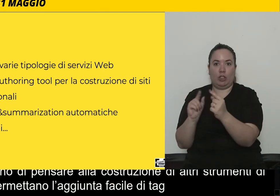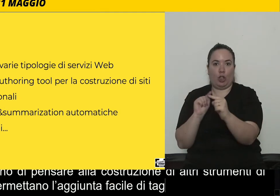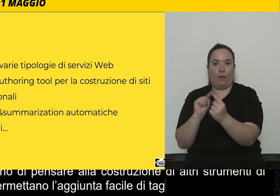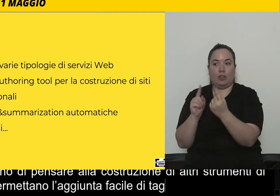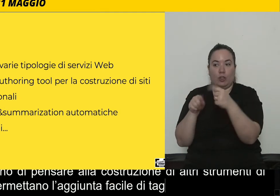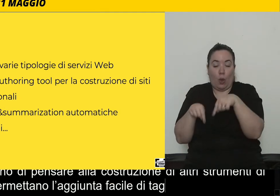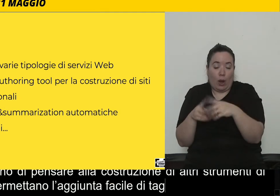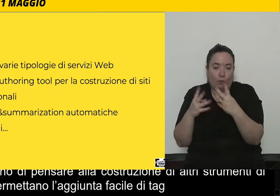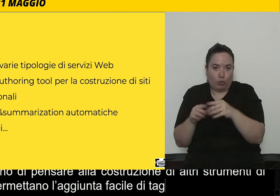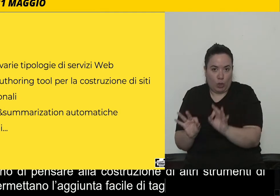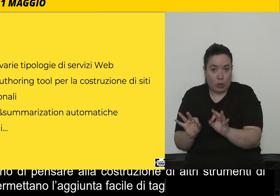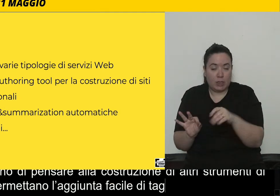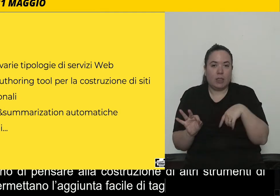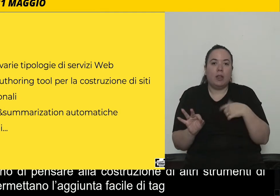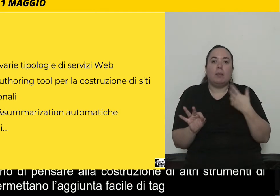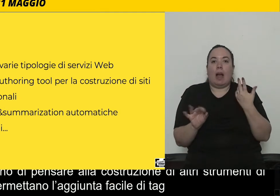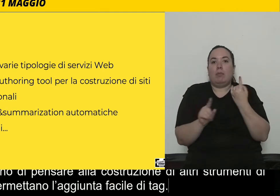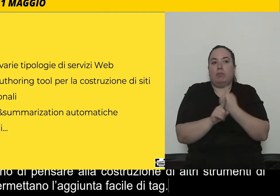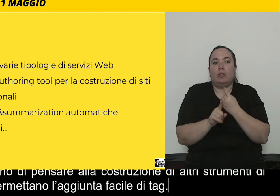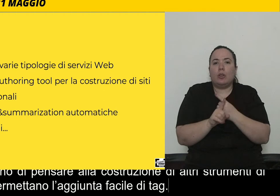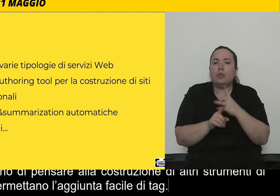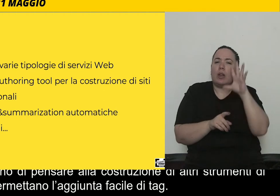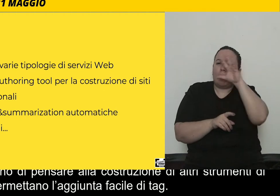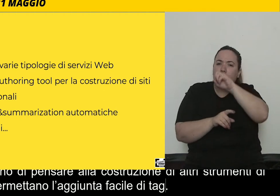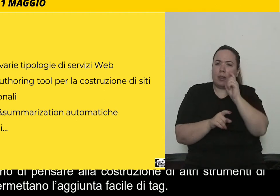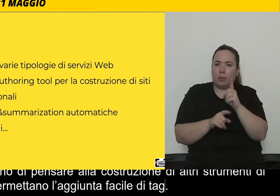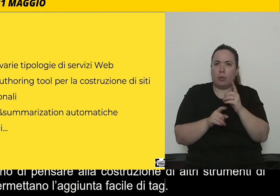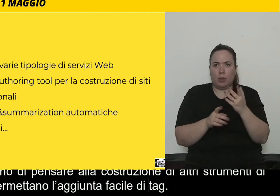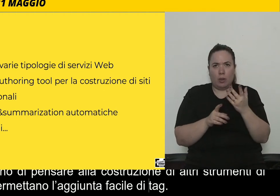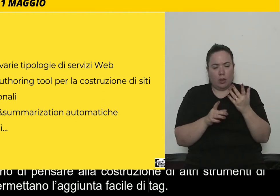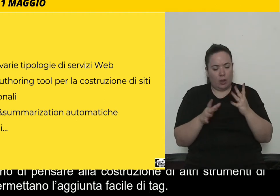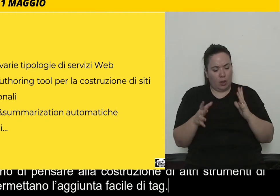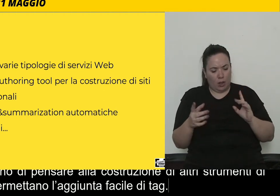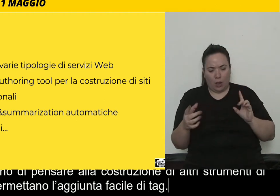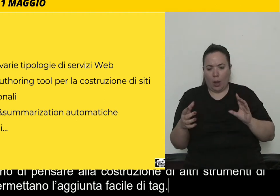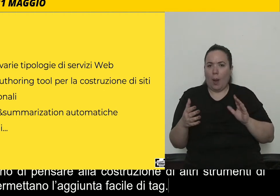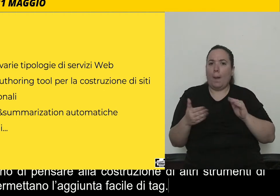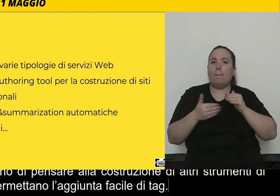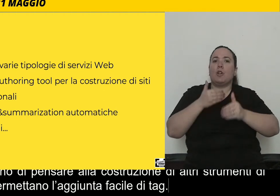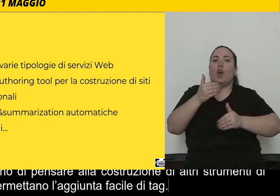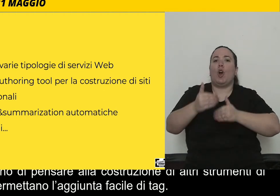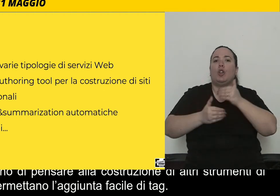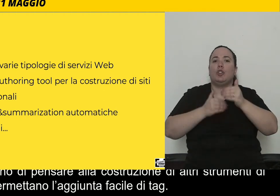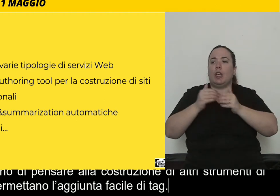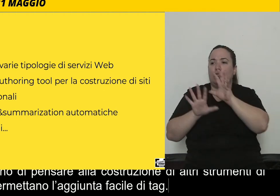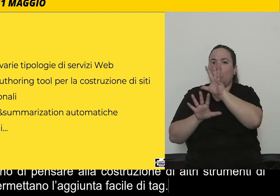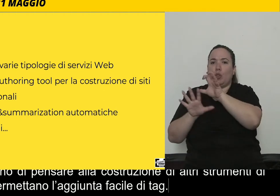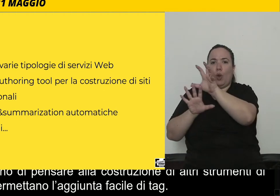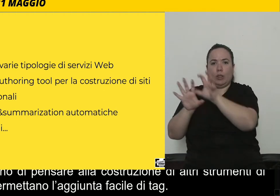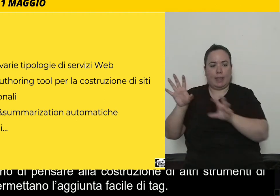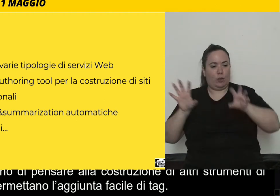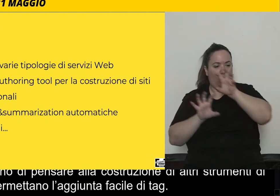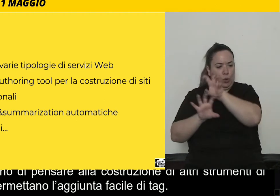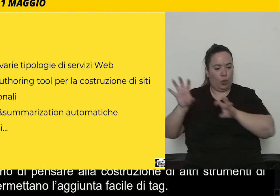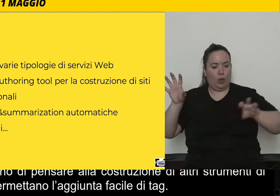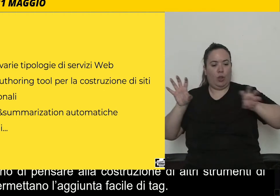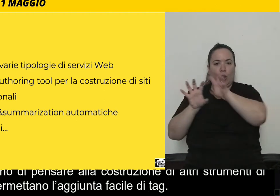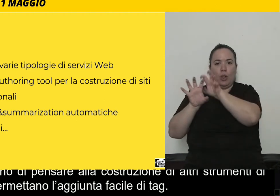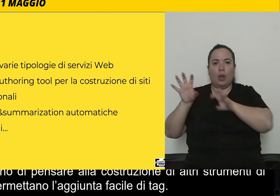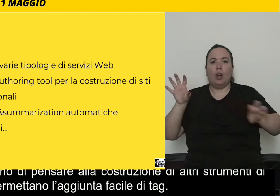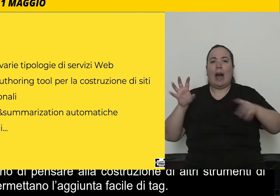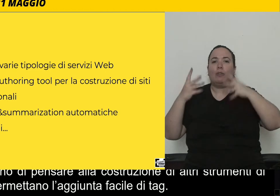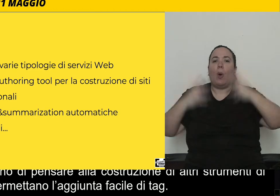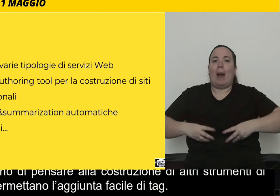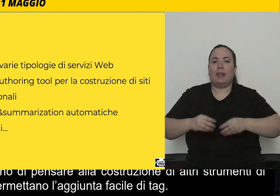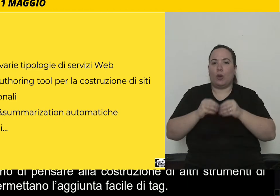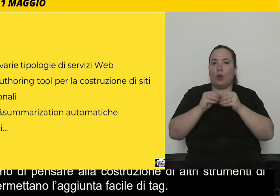sviluppati, ma abbiamo anche bisogno di capire come automatizzare questo processo di costruzione delle nostre strutture dati a partire dalla codifica